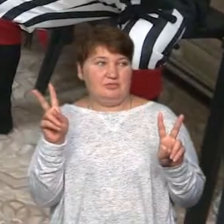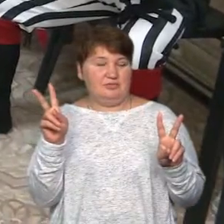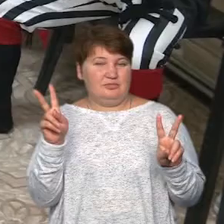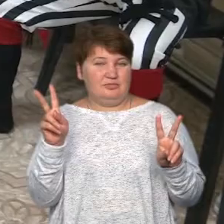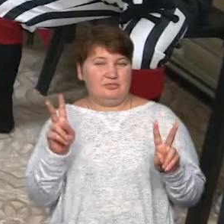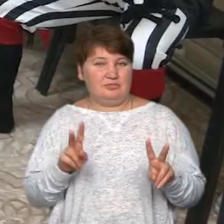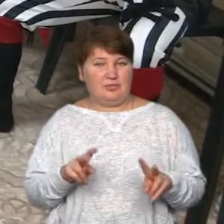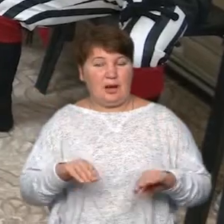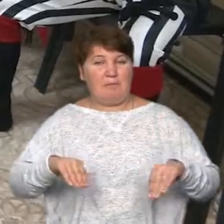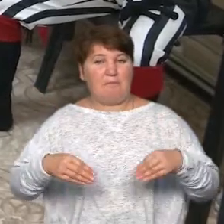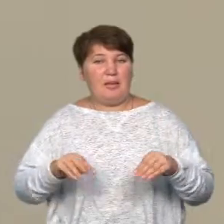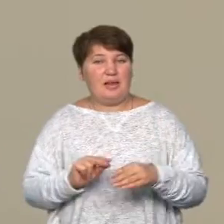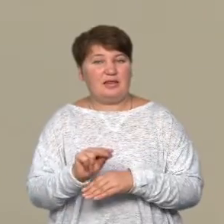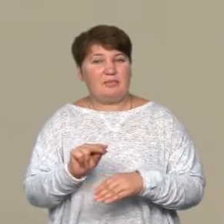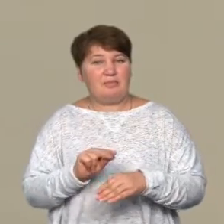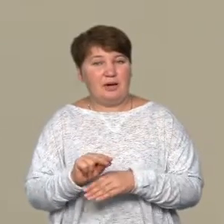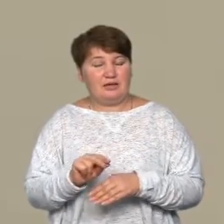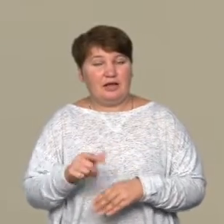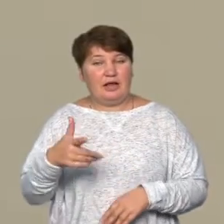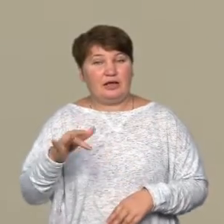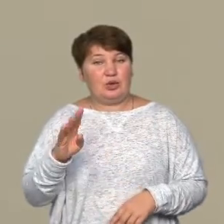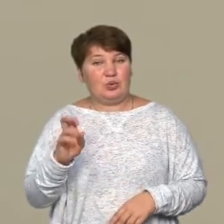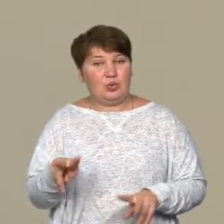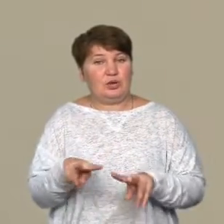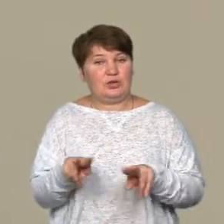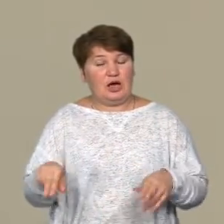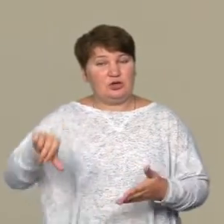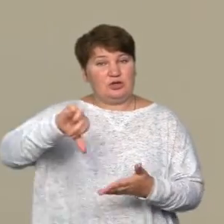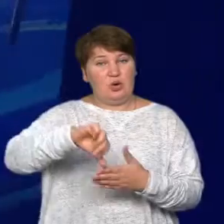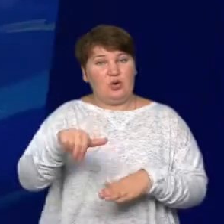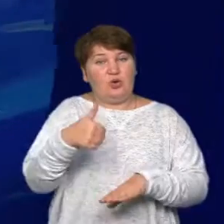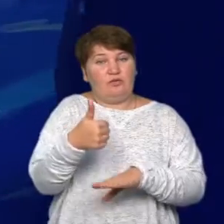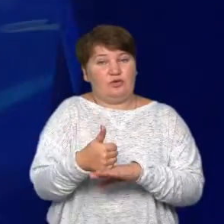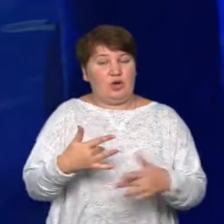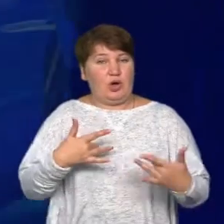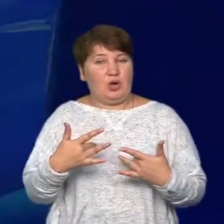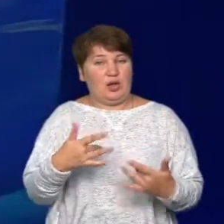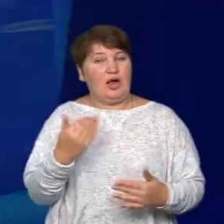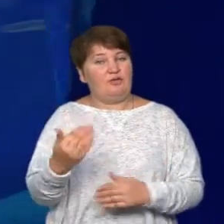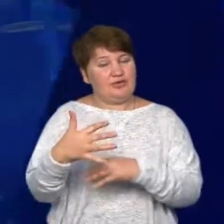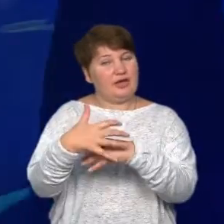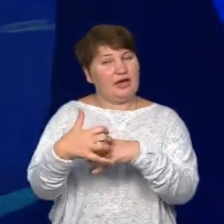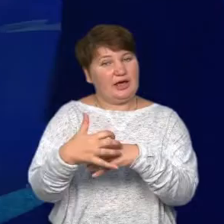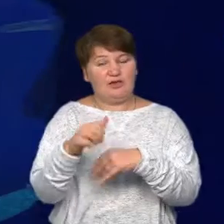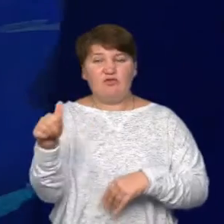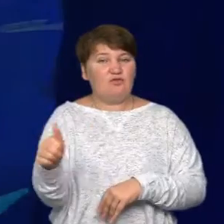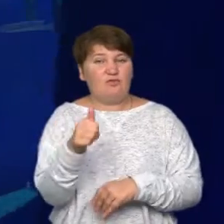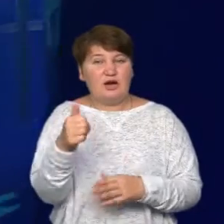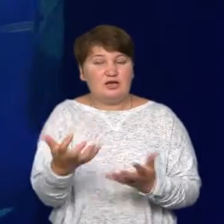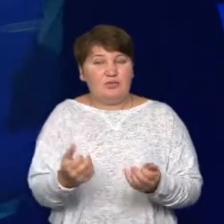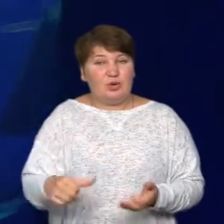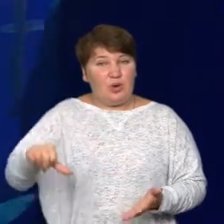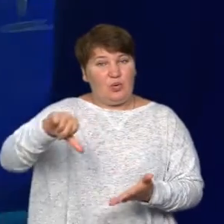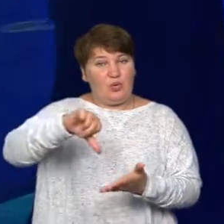Балетмейстер вистави Василь Гринюк також грає одну з головних ролей. Він – кіт. Каже, вперше бере участь в